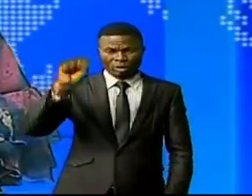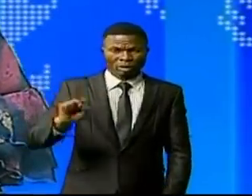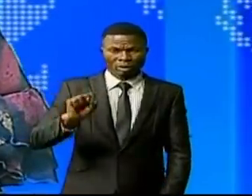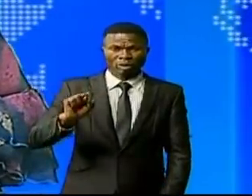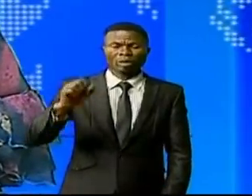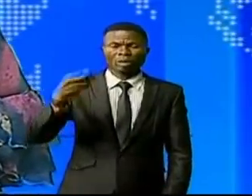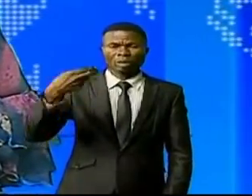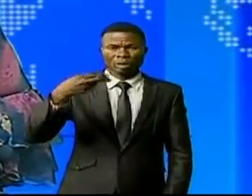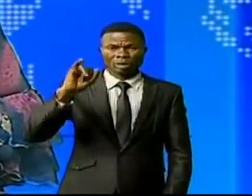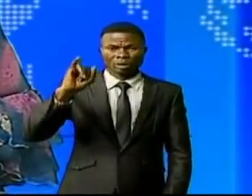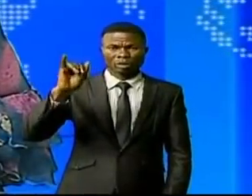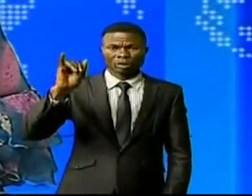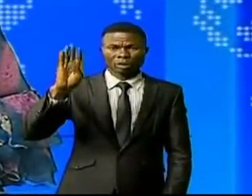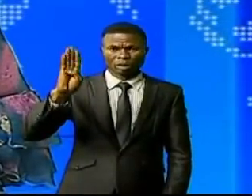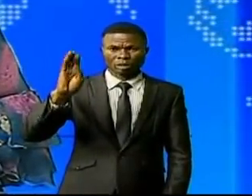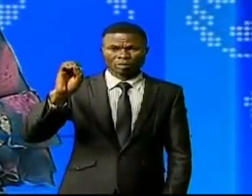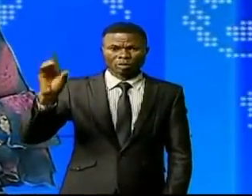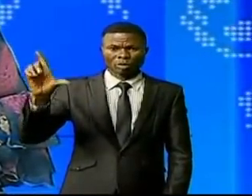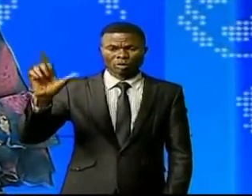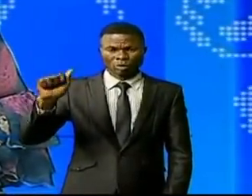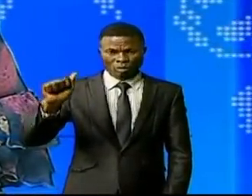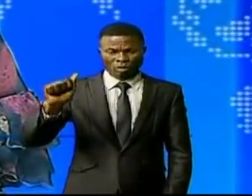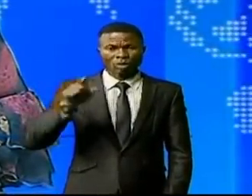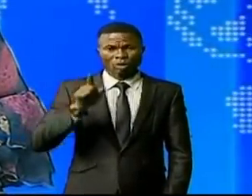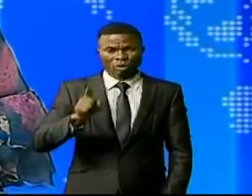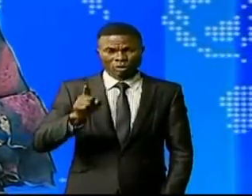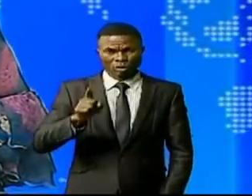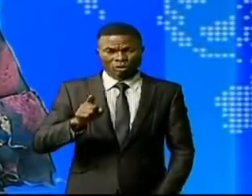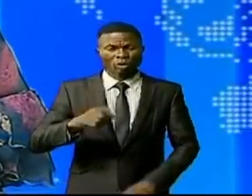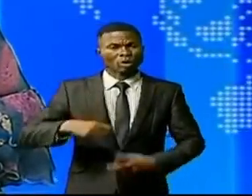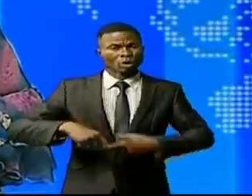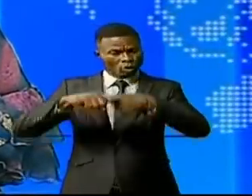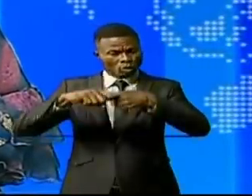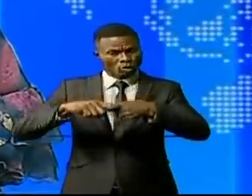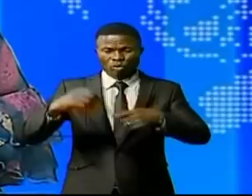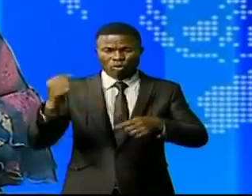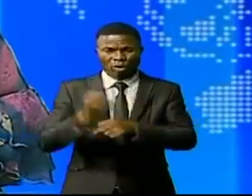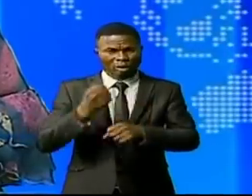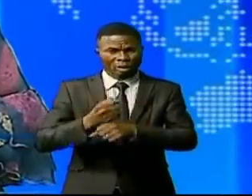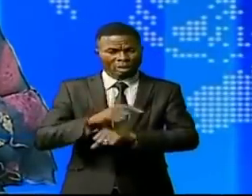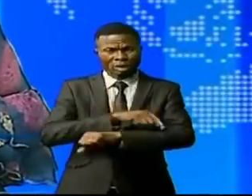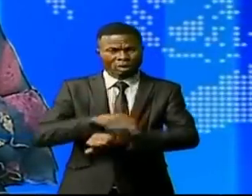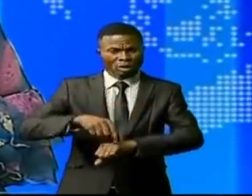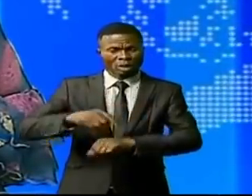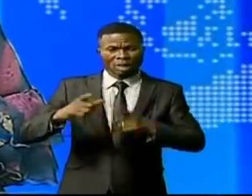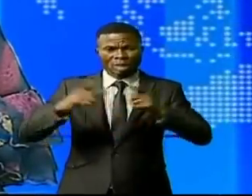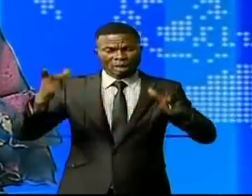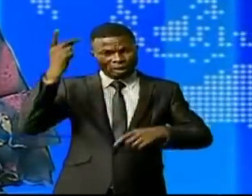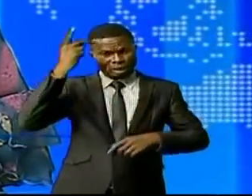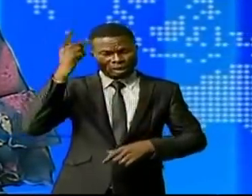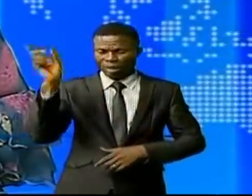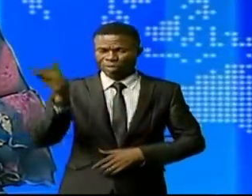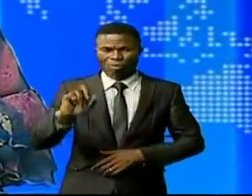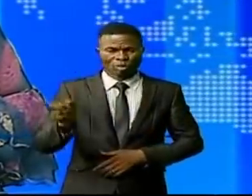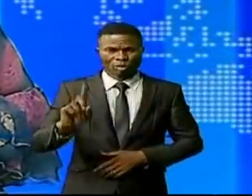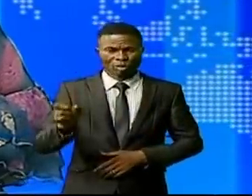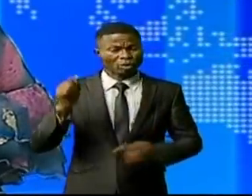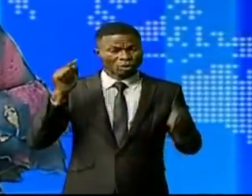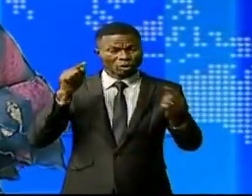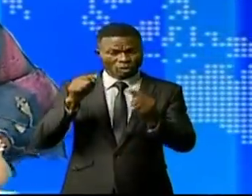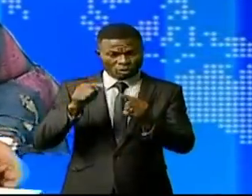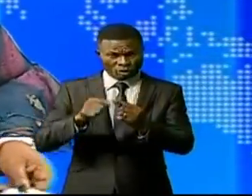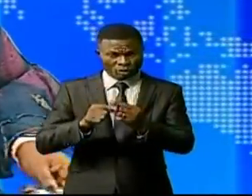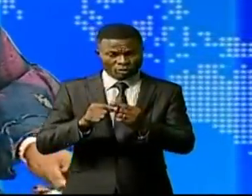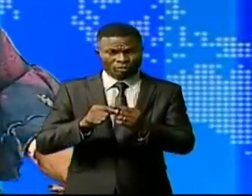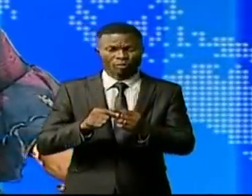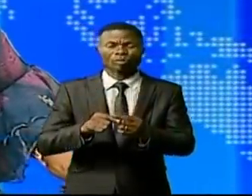conservatoire. Hira Klochiboula est donc interdit d'exercer au tribunal de grande instance de la Gombé jusqu'à